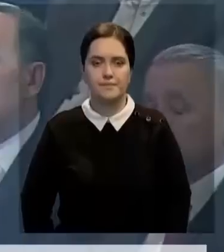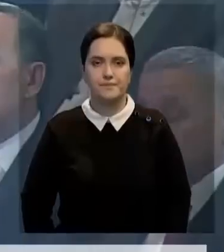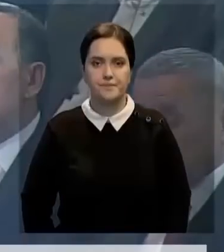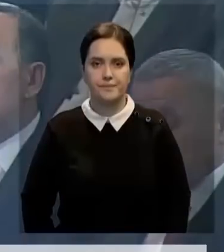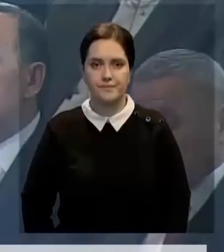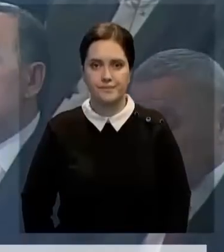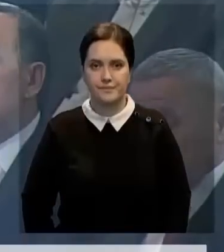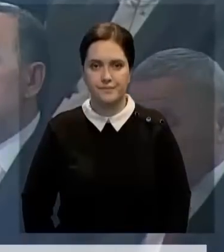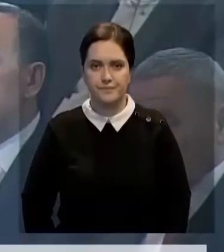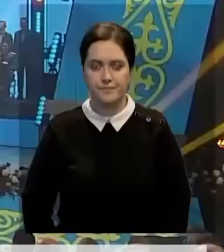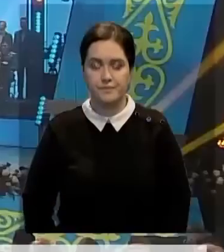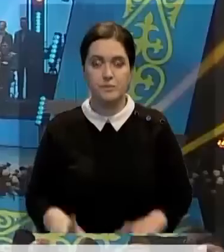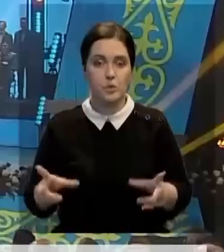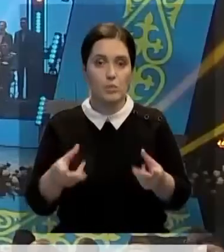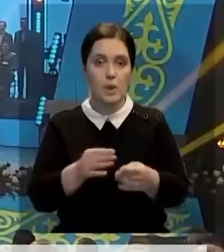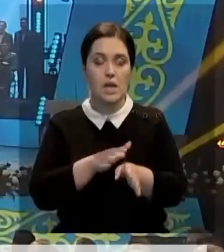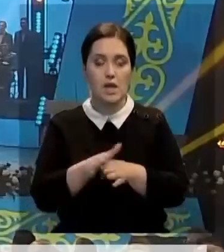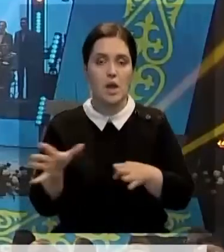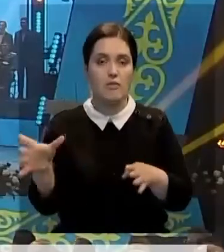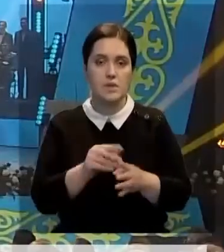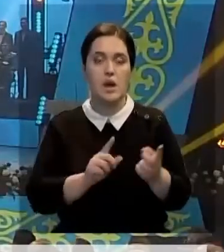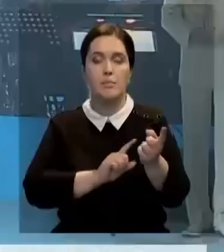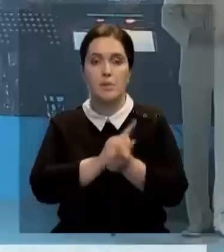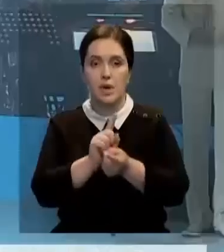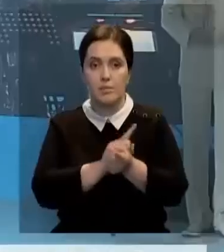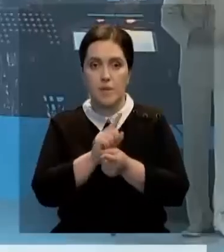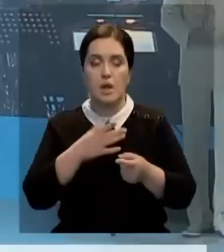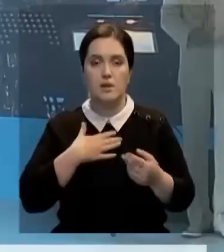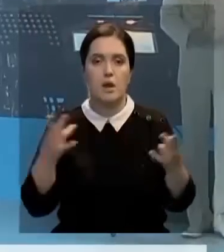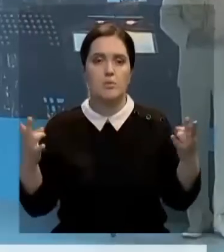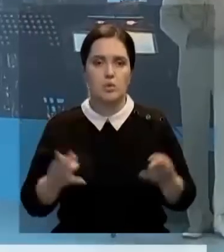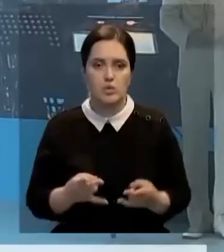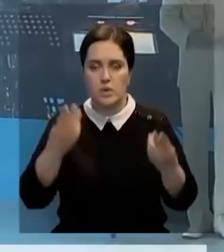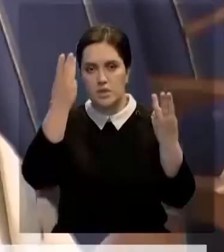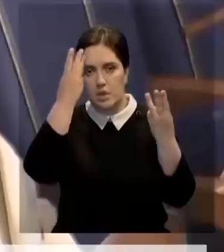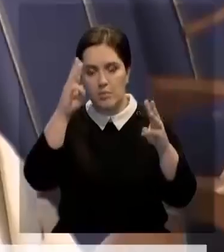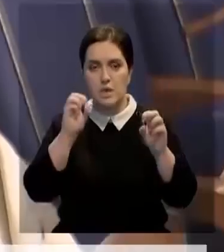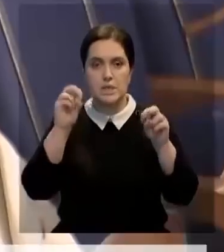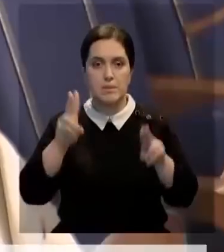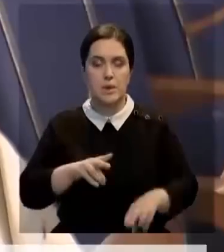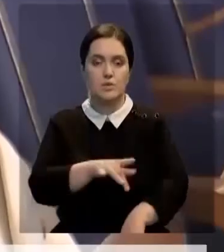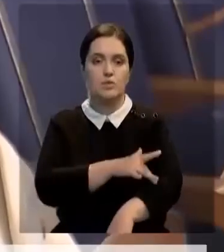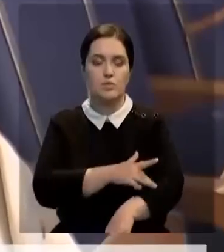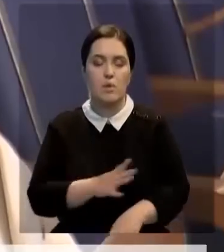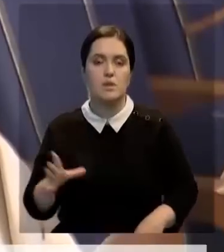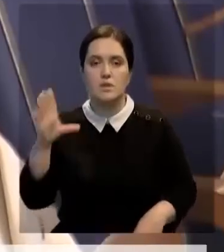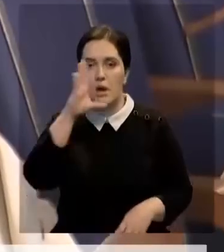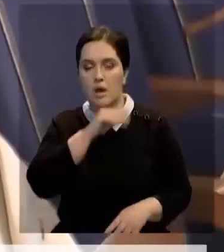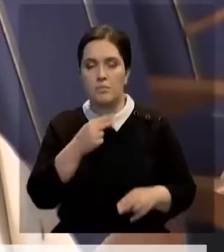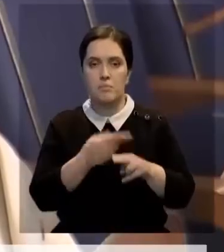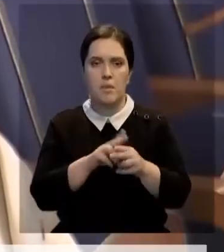Для успешной реализации всех преобразований нам нужны современные спецслужбы, способные эффективно